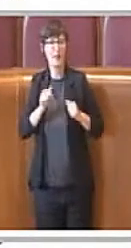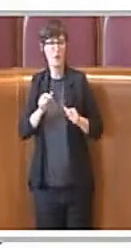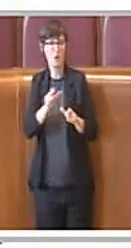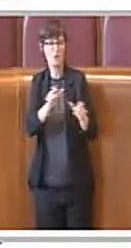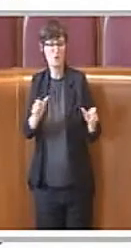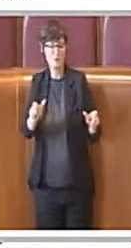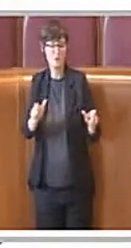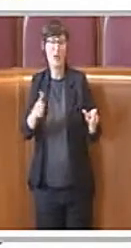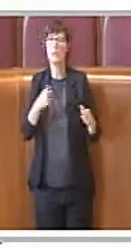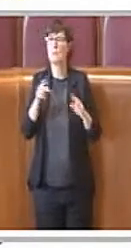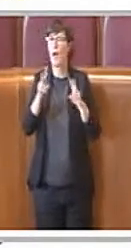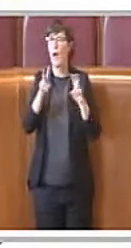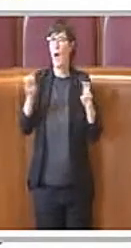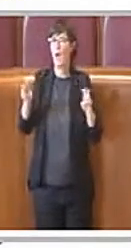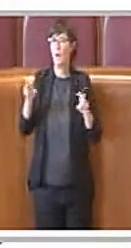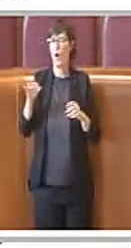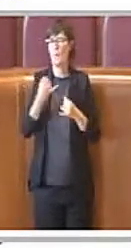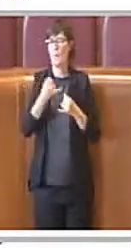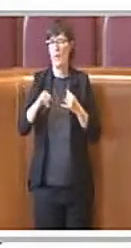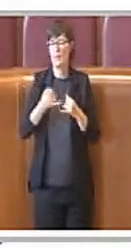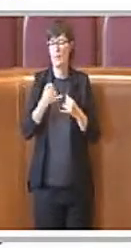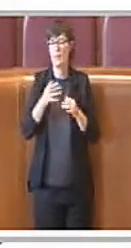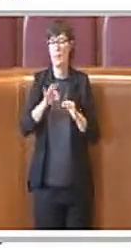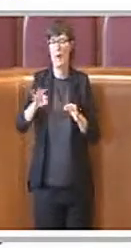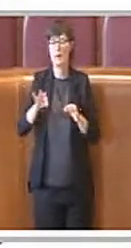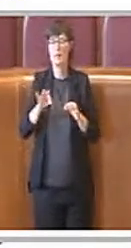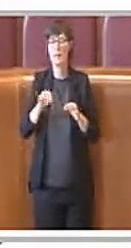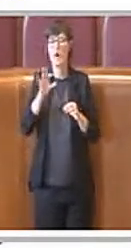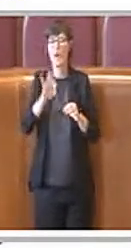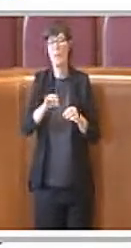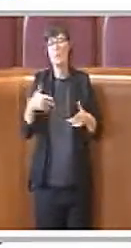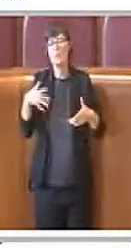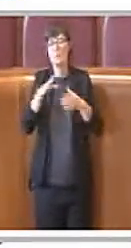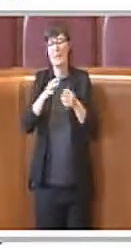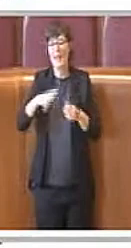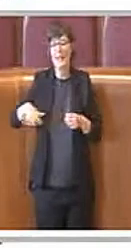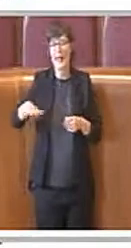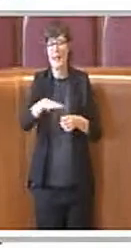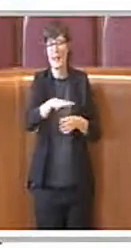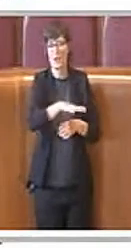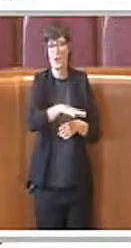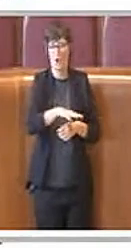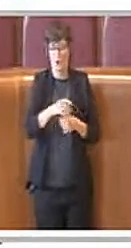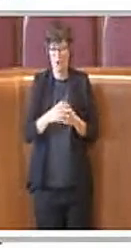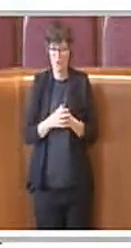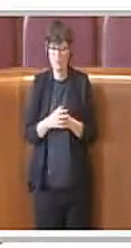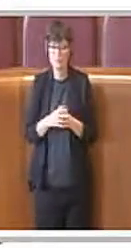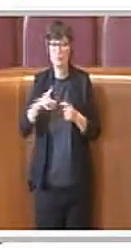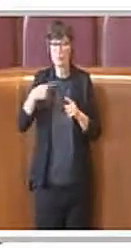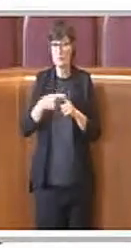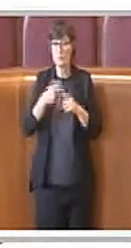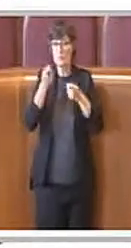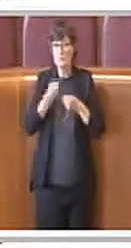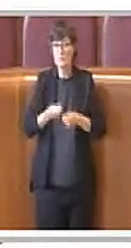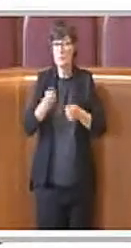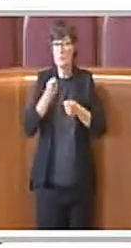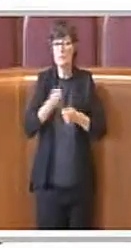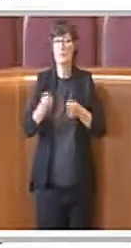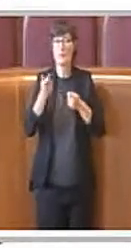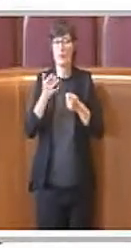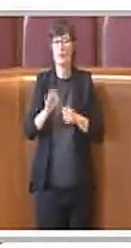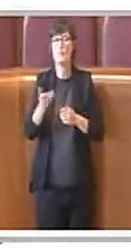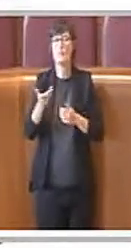specifiche e che riguardano il territorio in cui essi vivono e svolgono i propri interessi, nonché di favorire la partecipazione e la